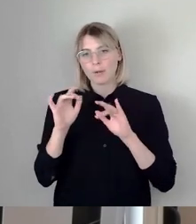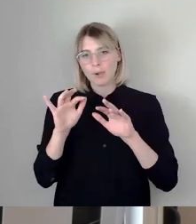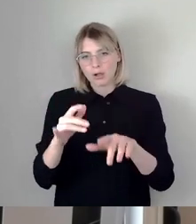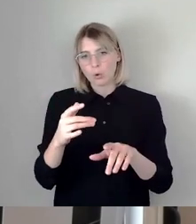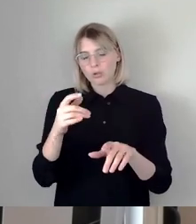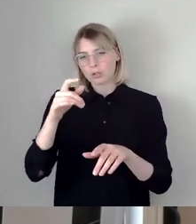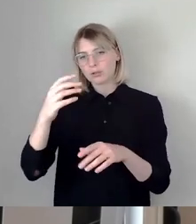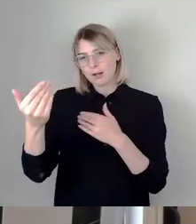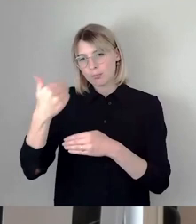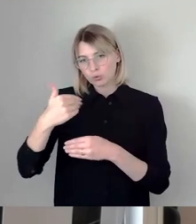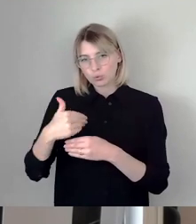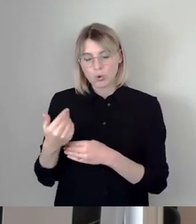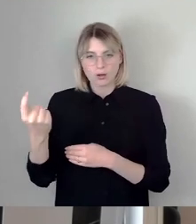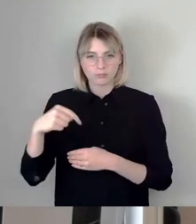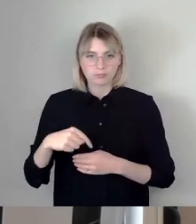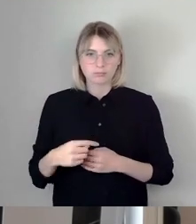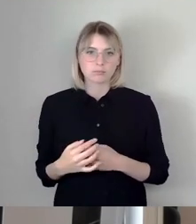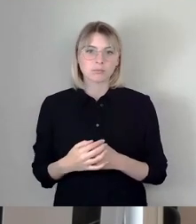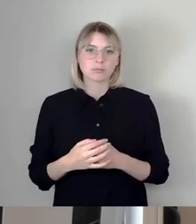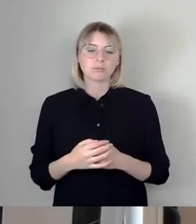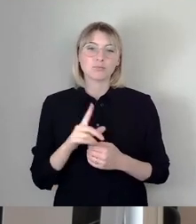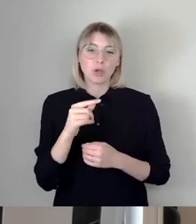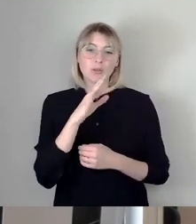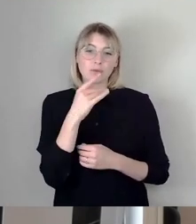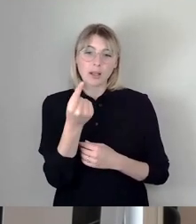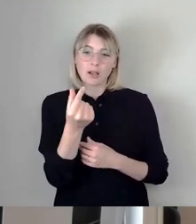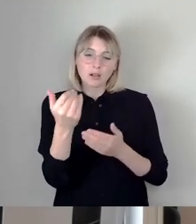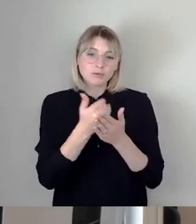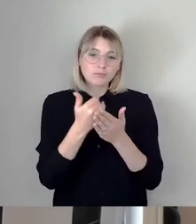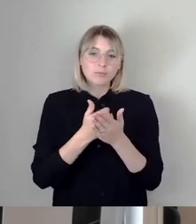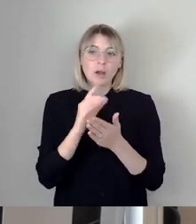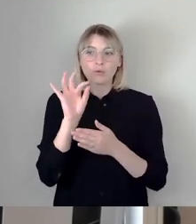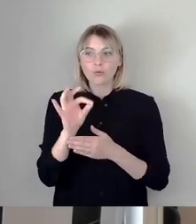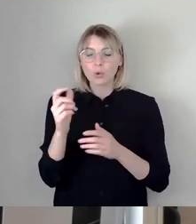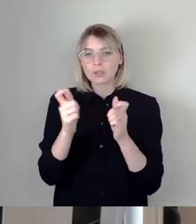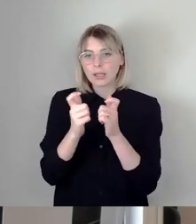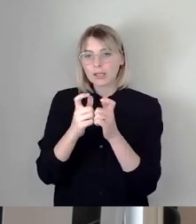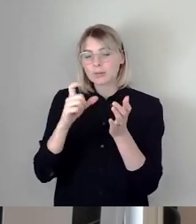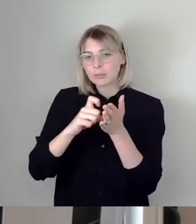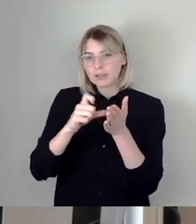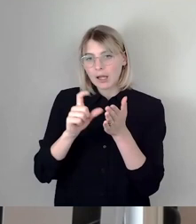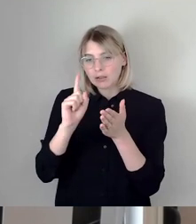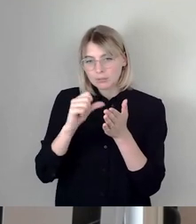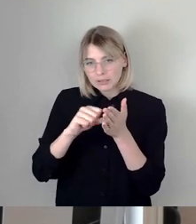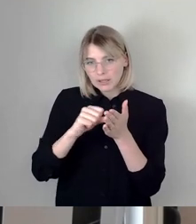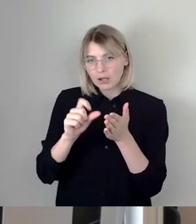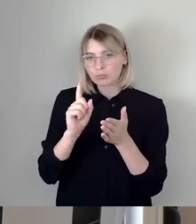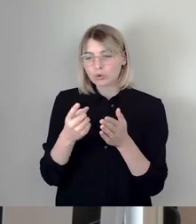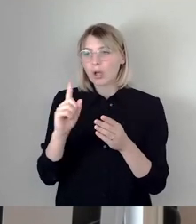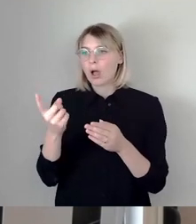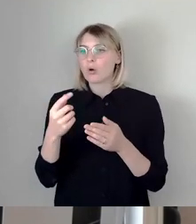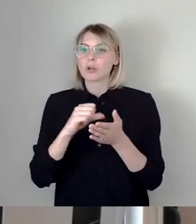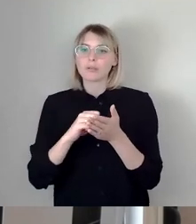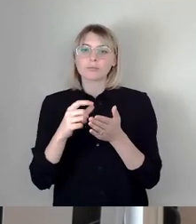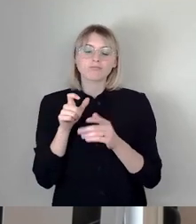also 55,3 Millionen Geld für ihre Tickets zahlen, so ist das kalkuliert, sondern auch Geld ausgeben für Gastronomie, Handel